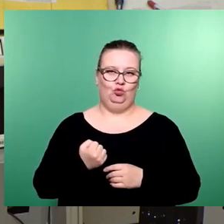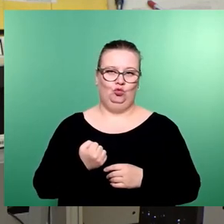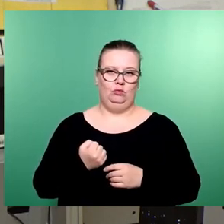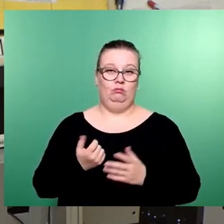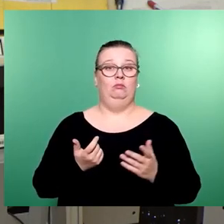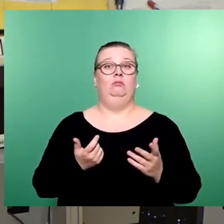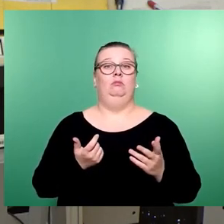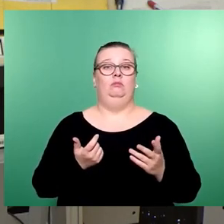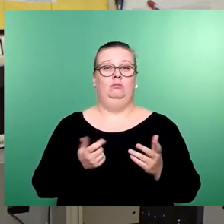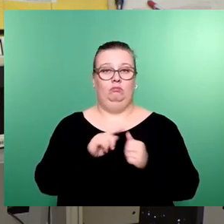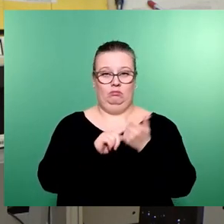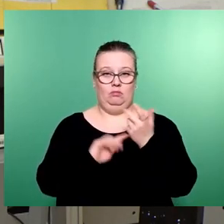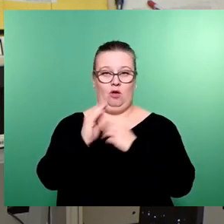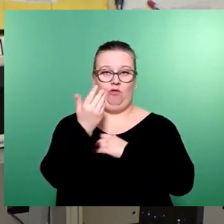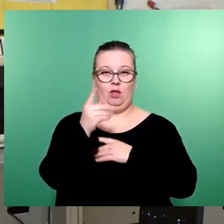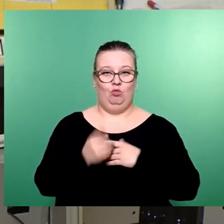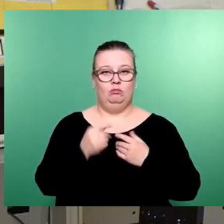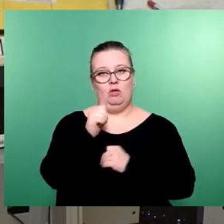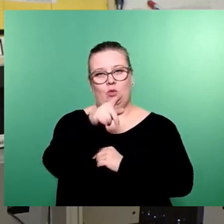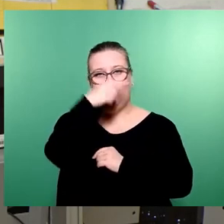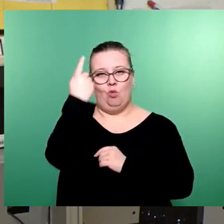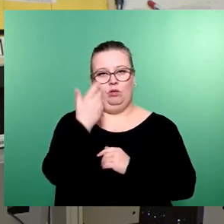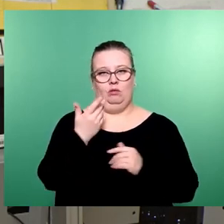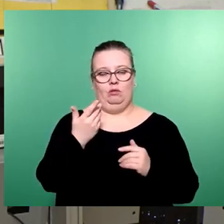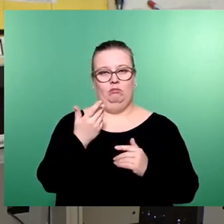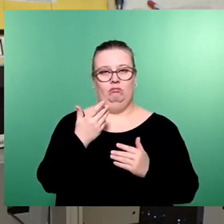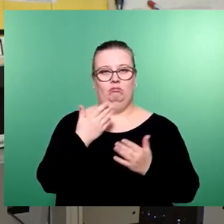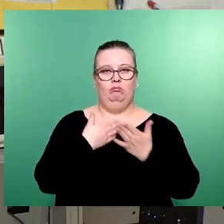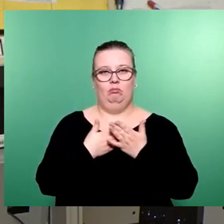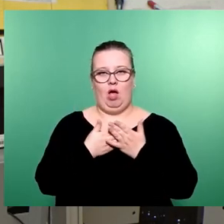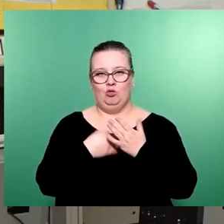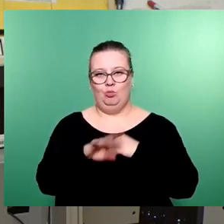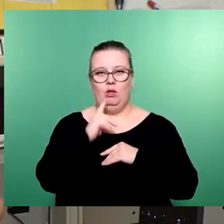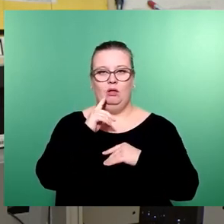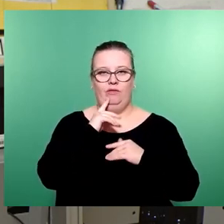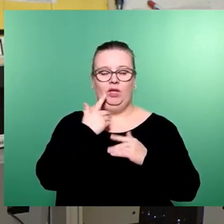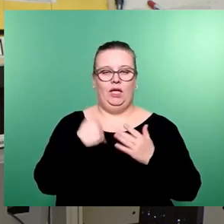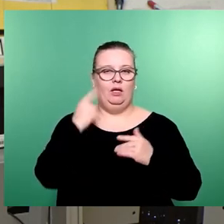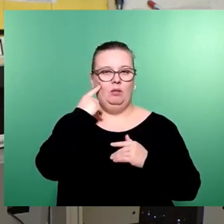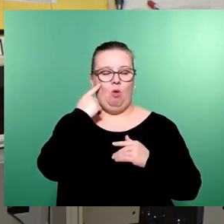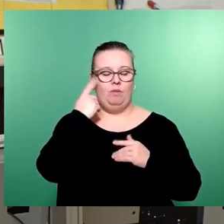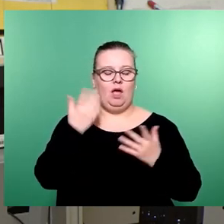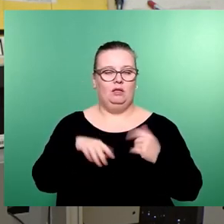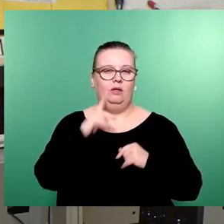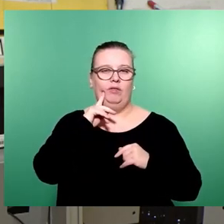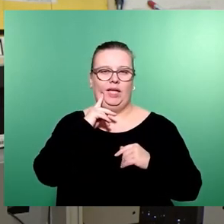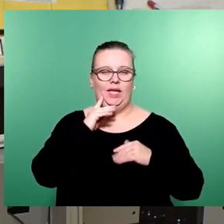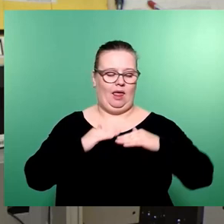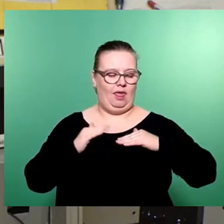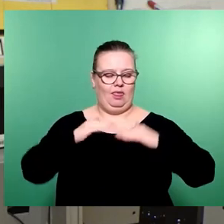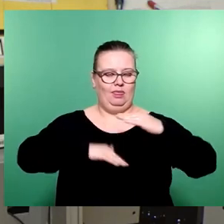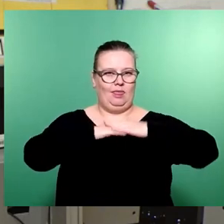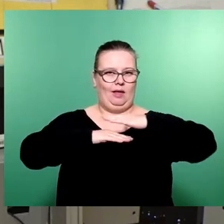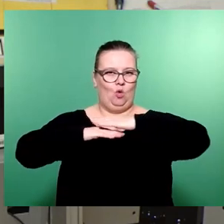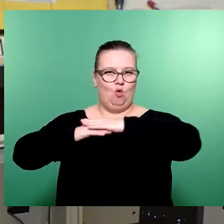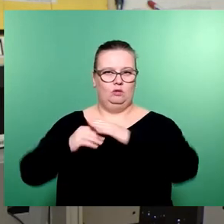einiges ist aufzuklären, manches ist wirklich Blödsinn gewesen. Ich will mal zu den Deckungsquellen kommen. Da wird jetzt dauernd gesagt, das sind alles Luftnummern. Der